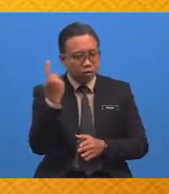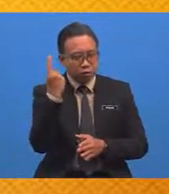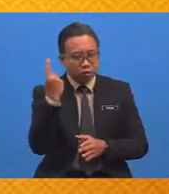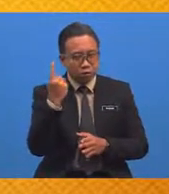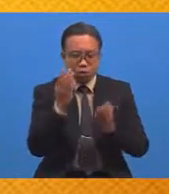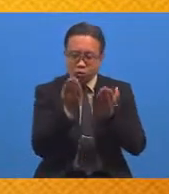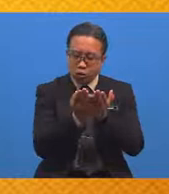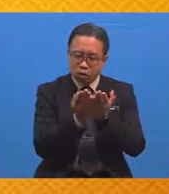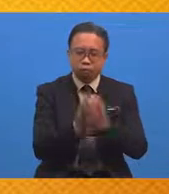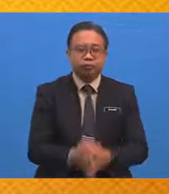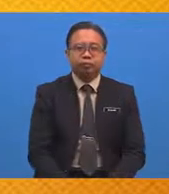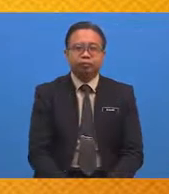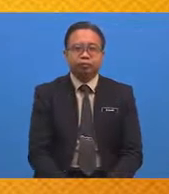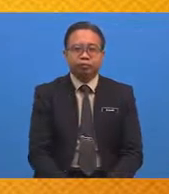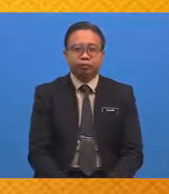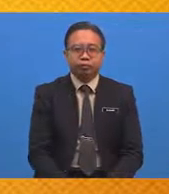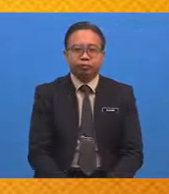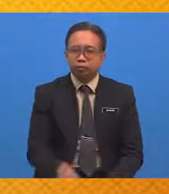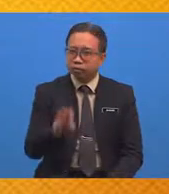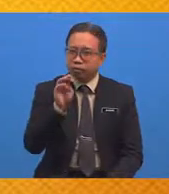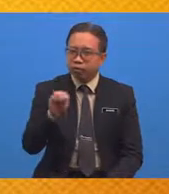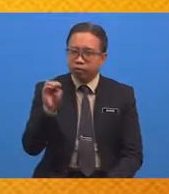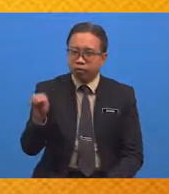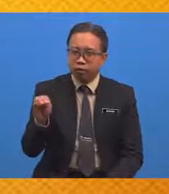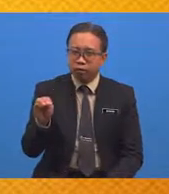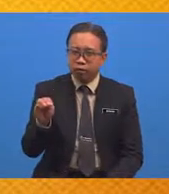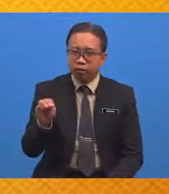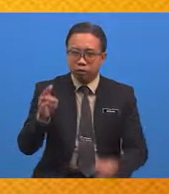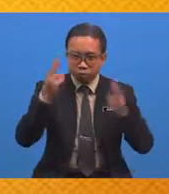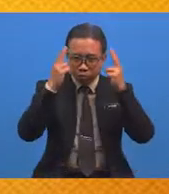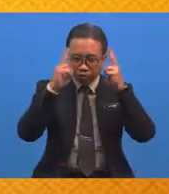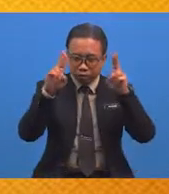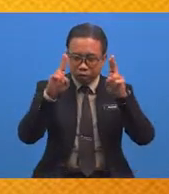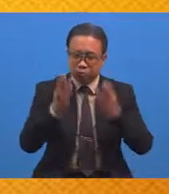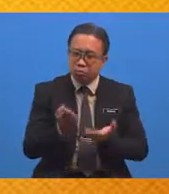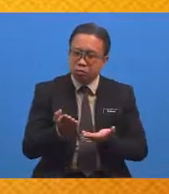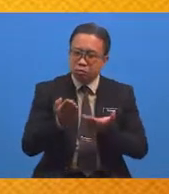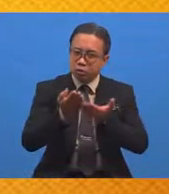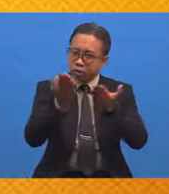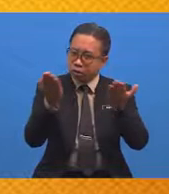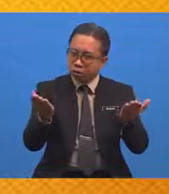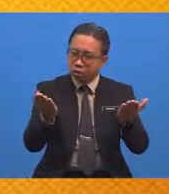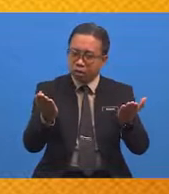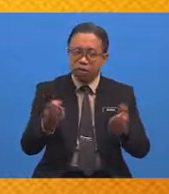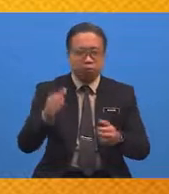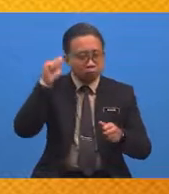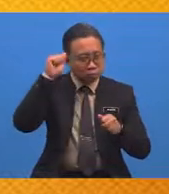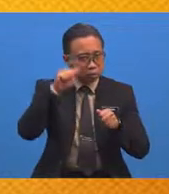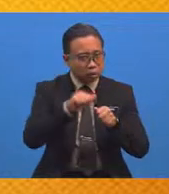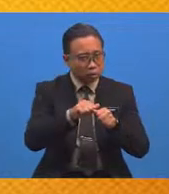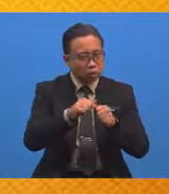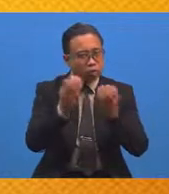Oleh itu Murid-murid Ustaz syurkan Untuk menghafal doa